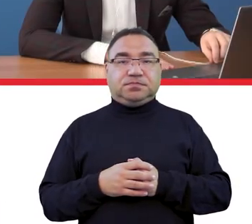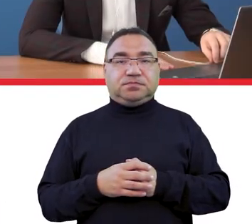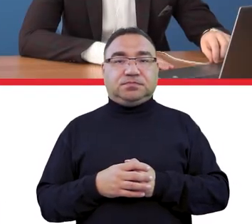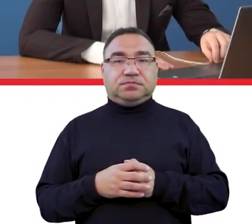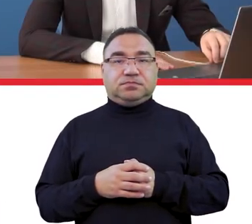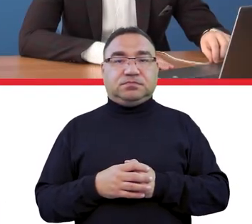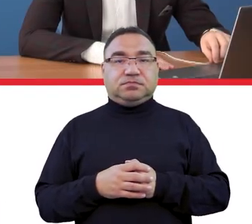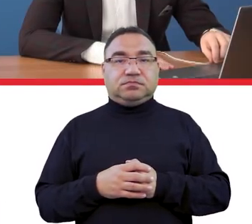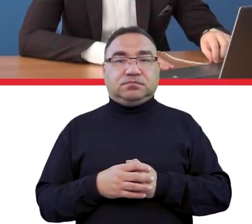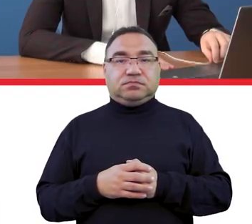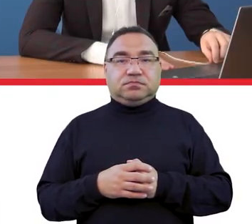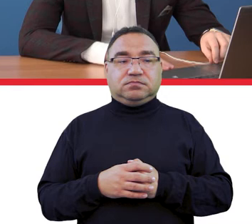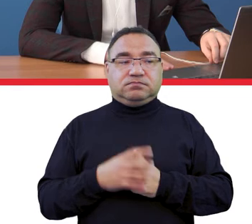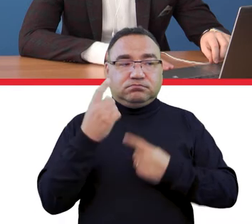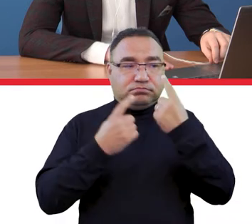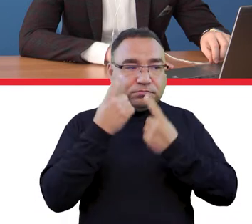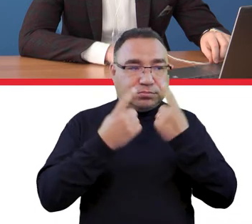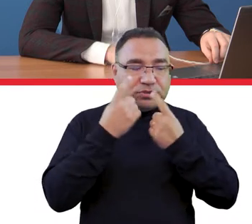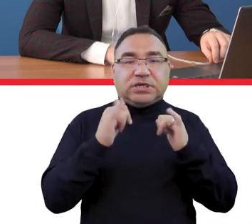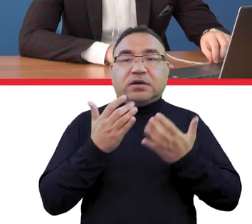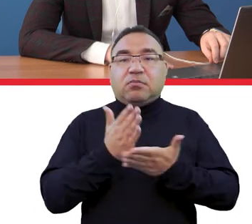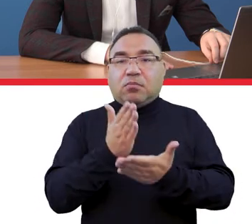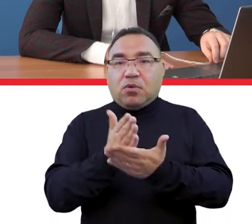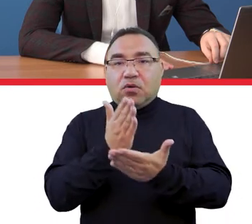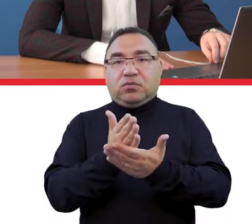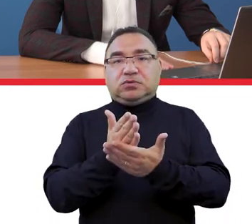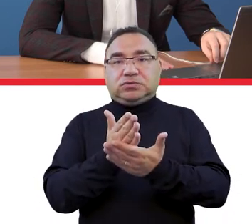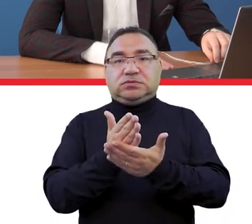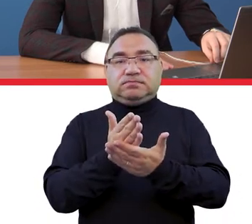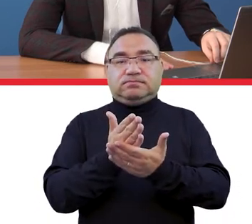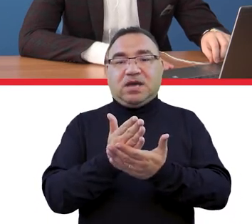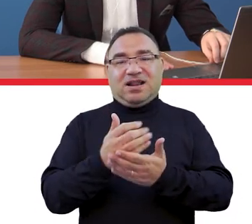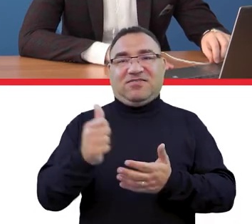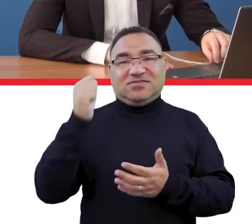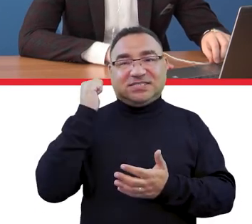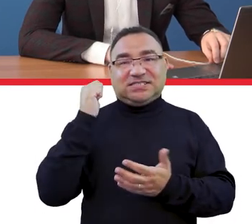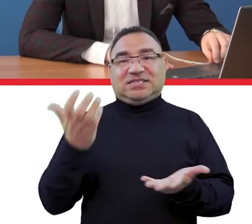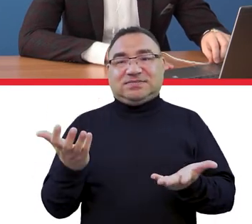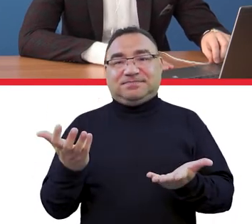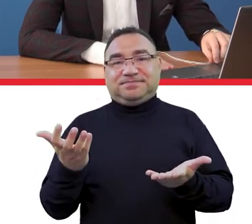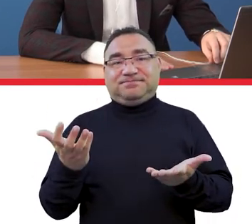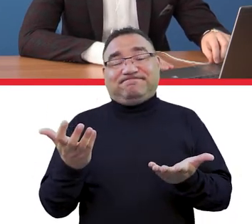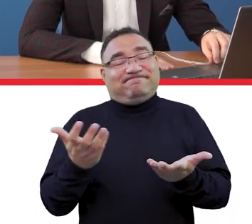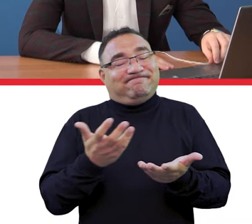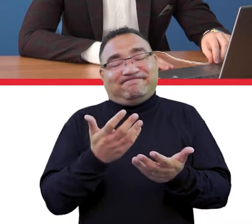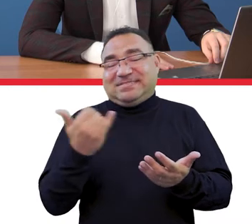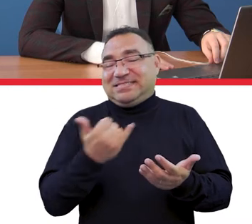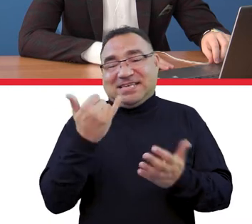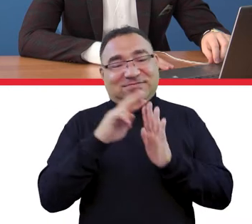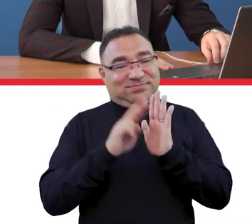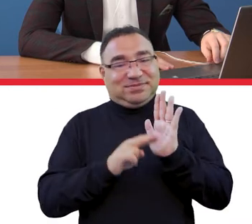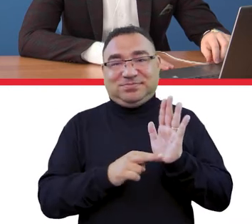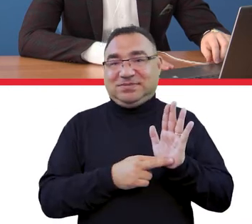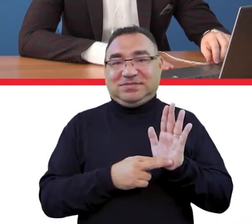i jakoś reagować. Oczywiście działania wstecz są w każdej dziedzinie jakieś